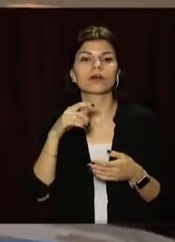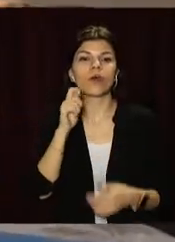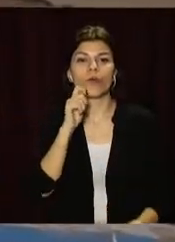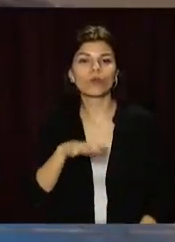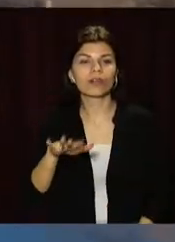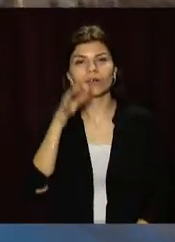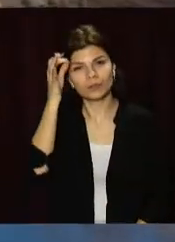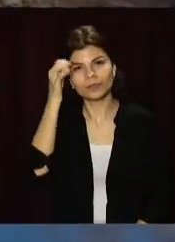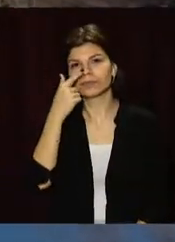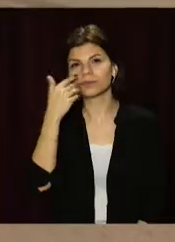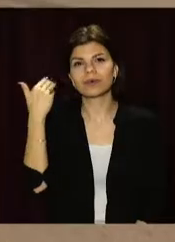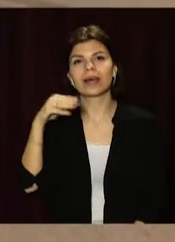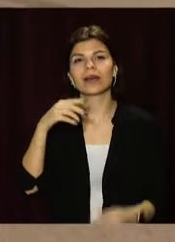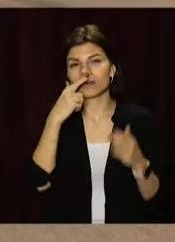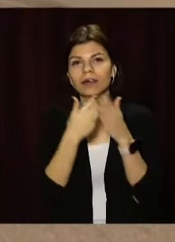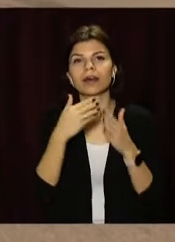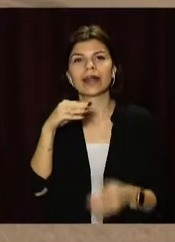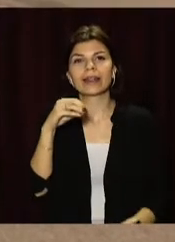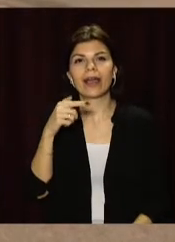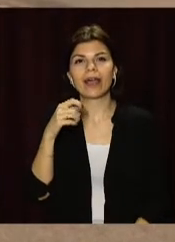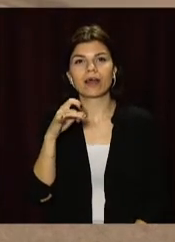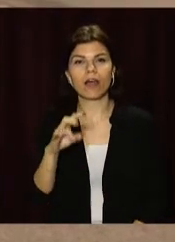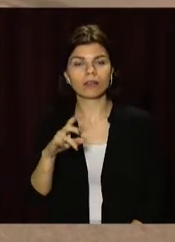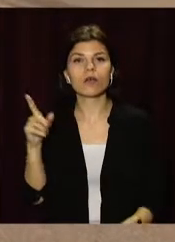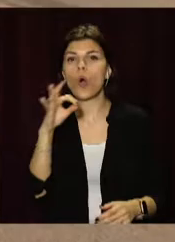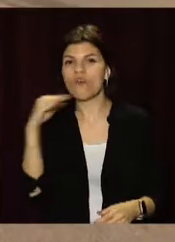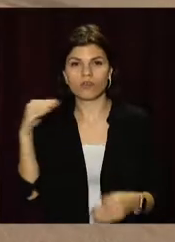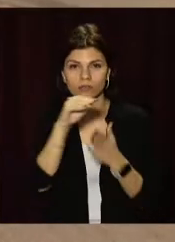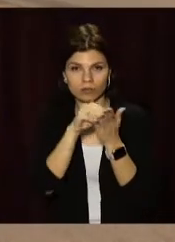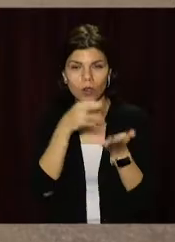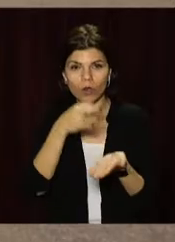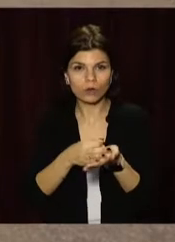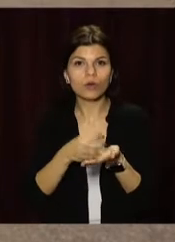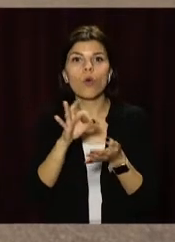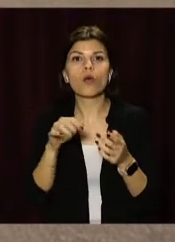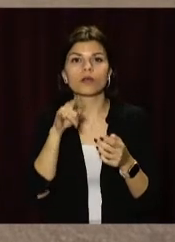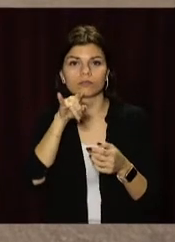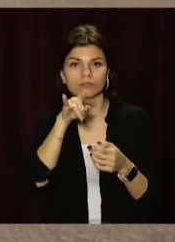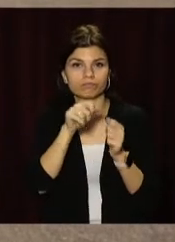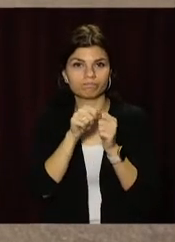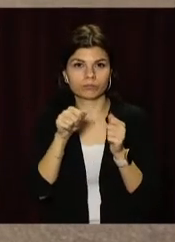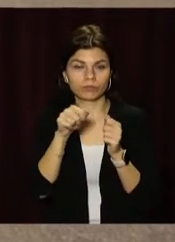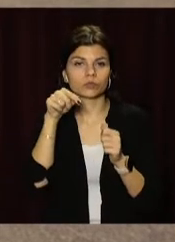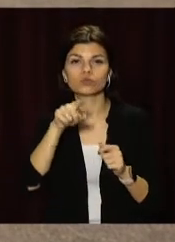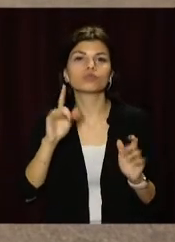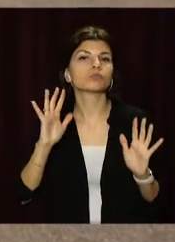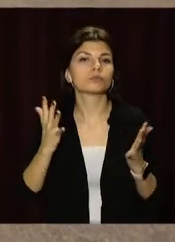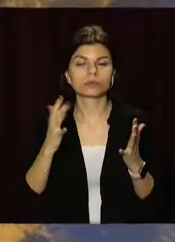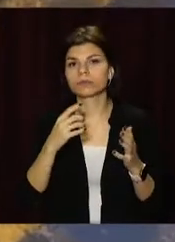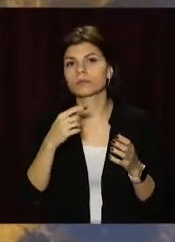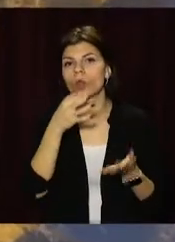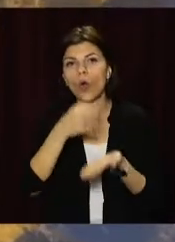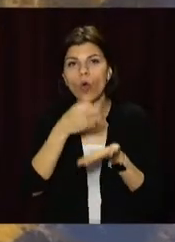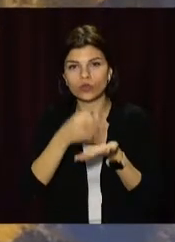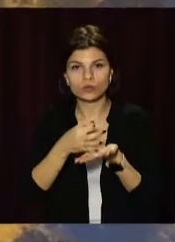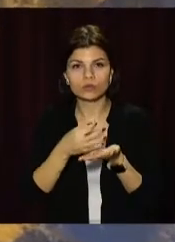України в небі над Тегераном. Влада Ірану опублікувала офіційний звіт щодо авіатрощи. Організація цивільної авіації передала звіт